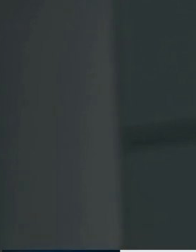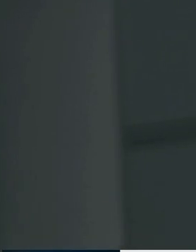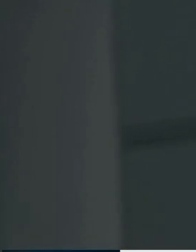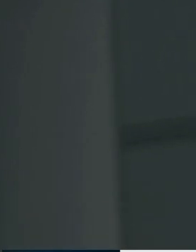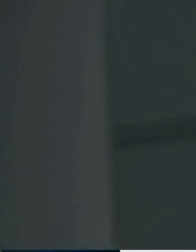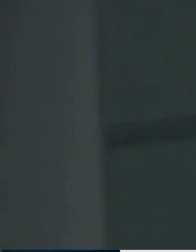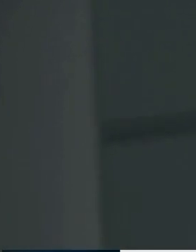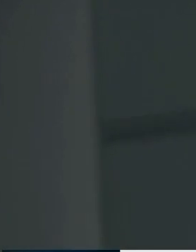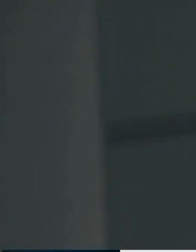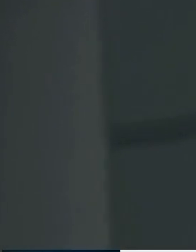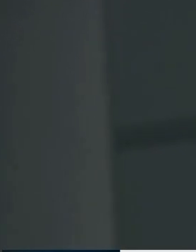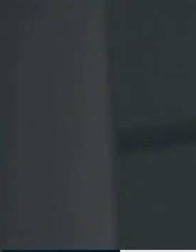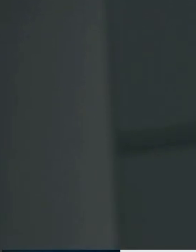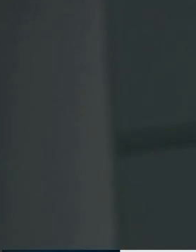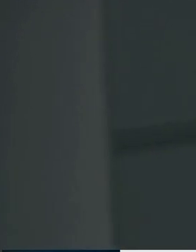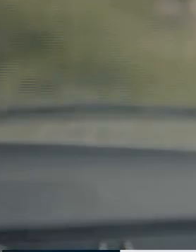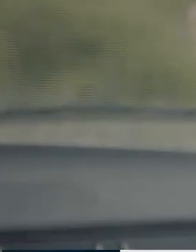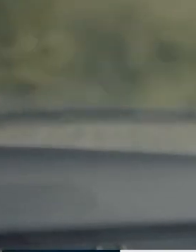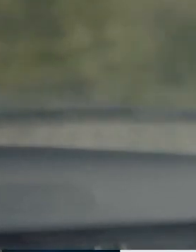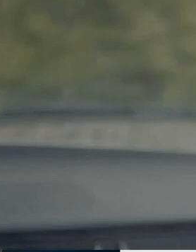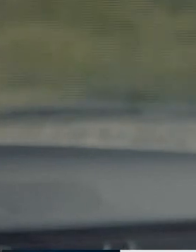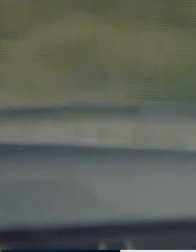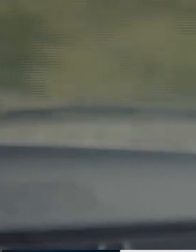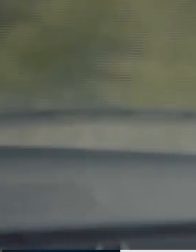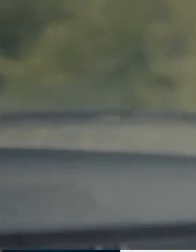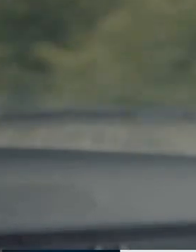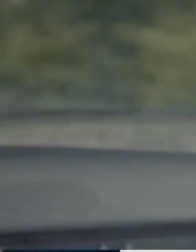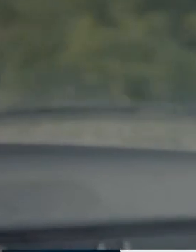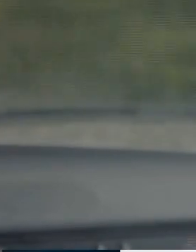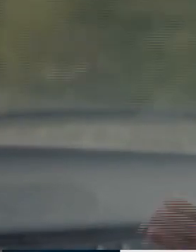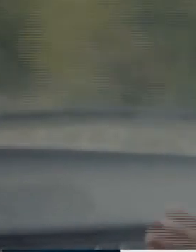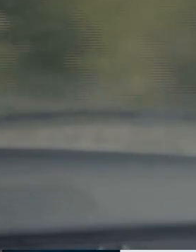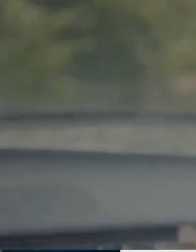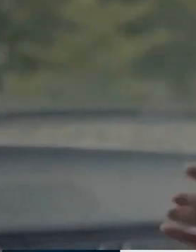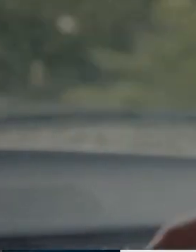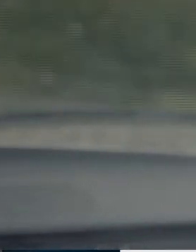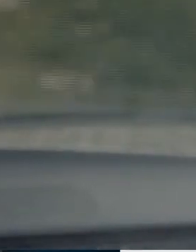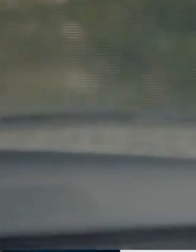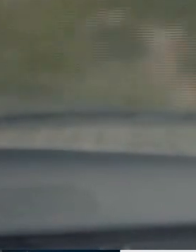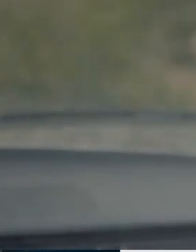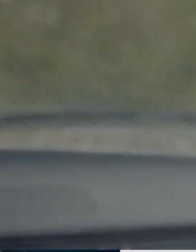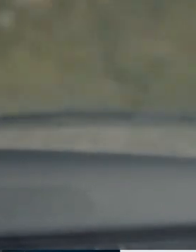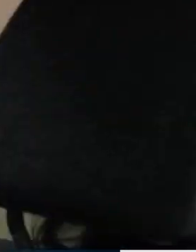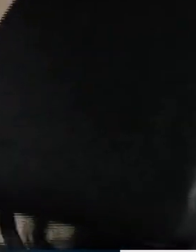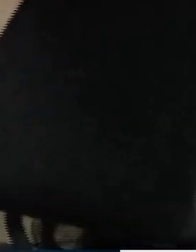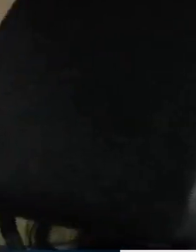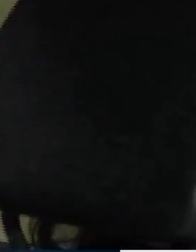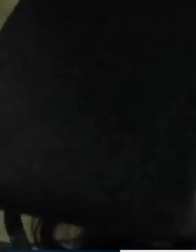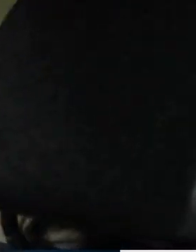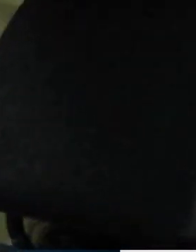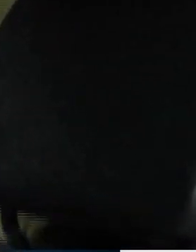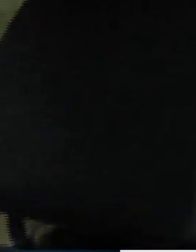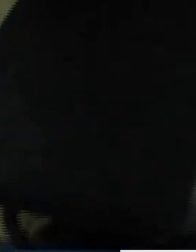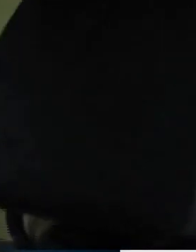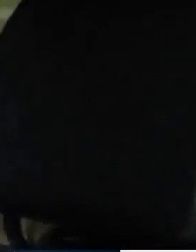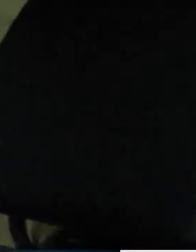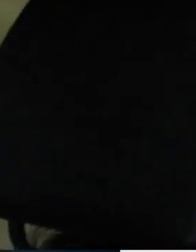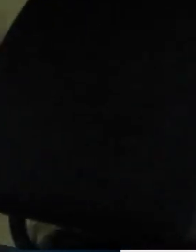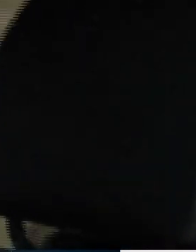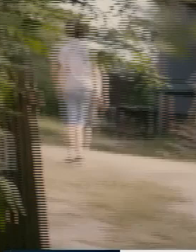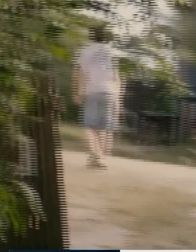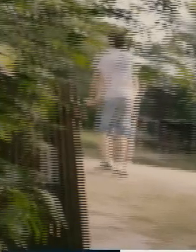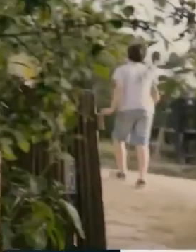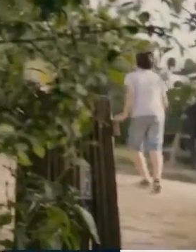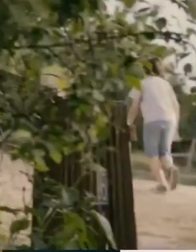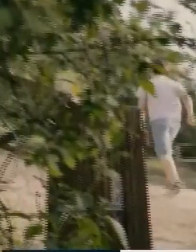filma po përëdhen definitivisht vëgjvënim se pështëm s'ka kështë dhe që ka me ard Kosovë shumë shpejt i shte konkurence e ford ndërme